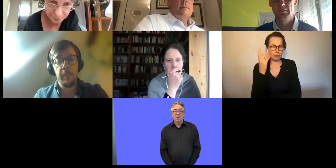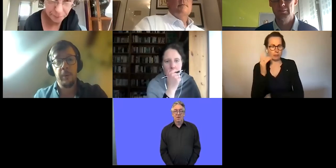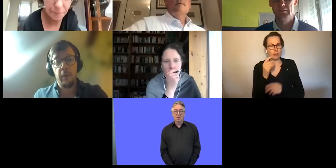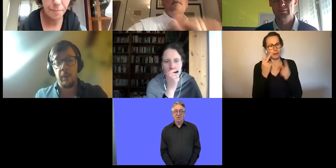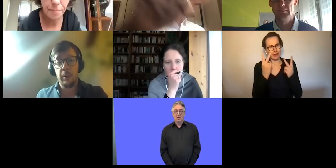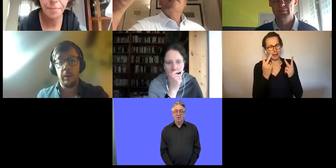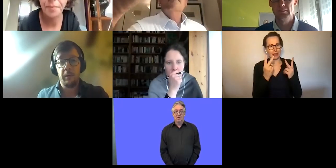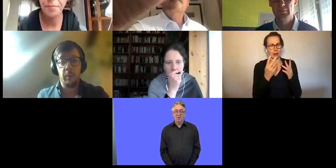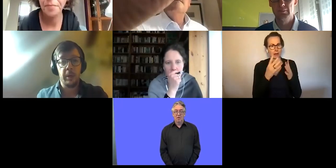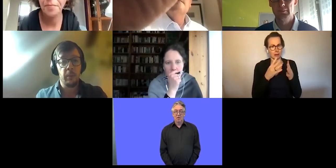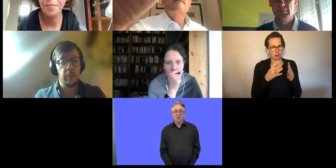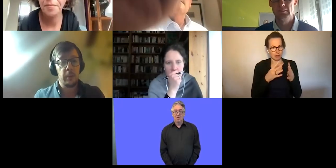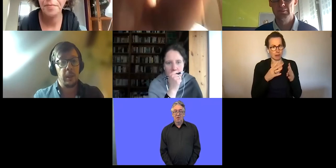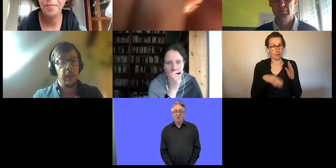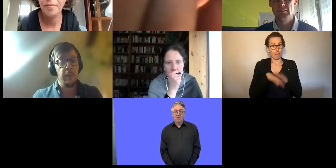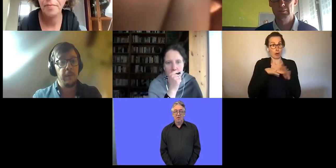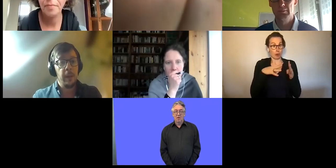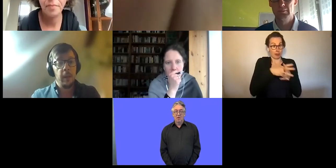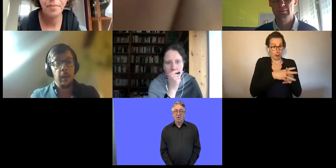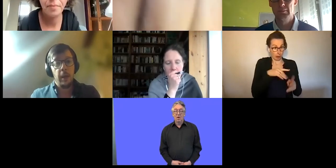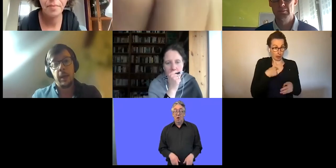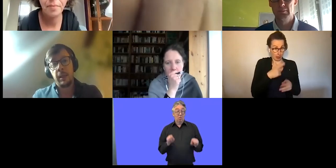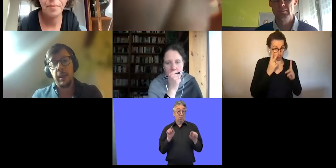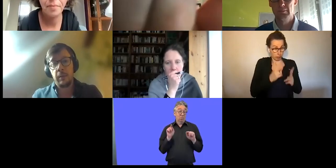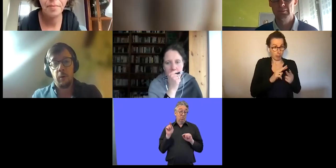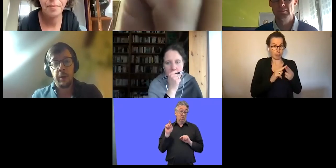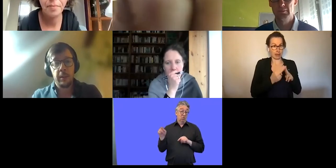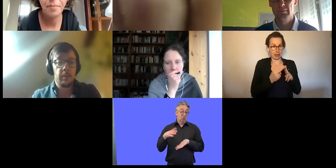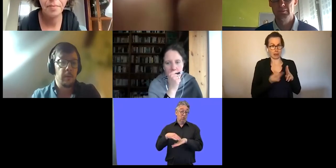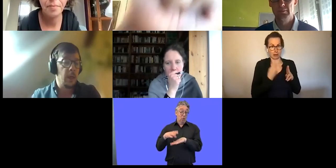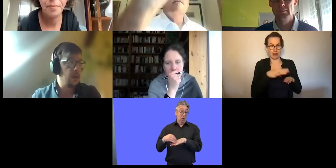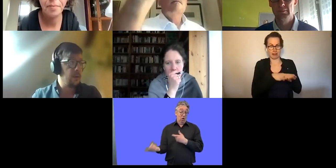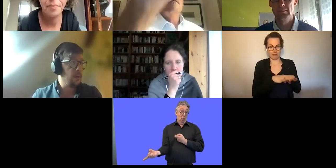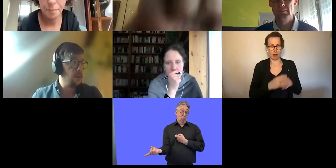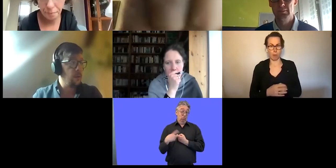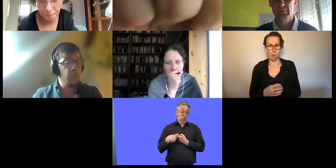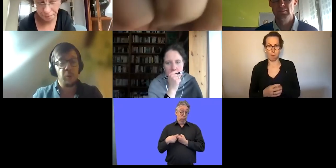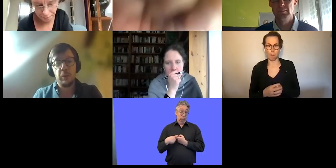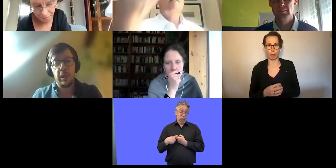Katrin. Samhall ist ein Völlmitglied bei unserem Netz.